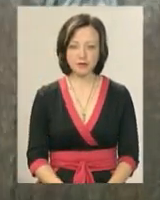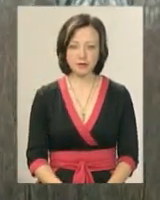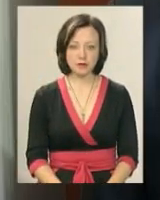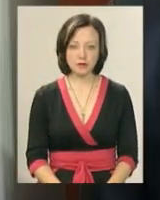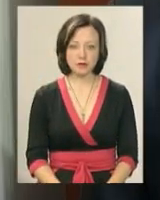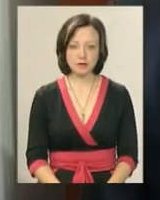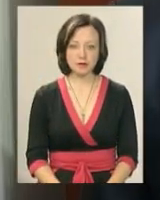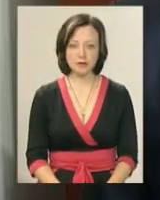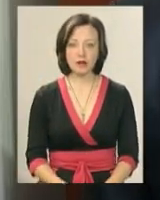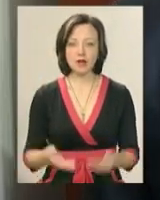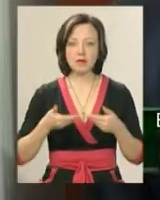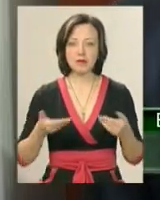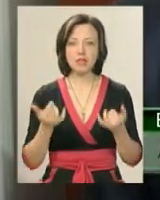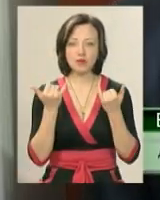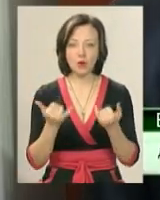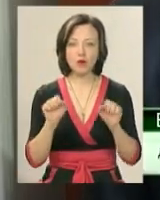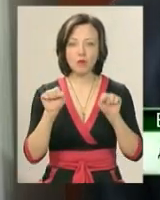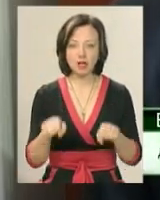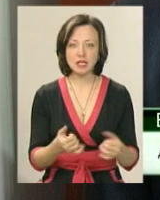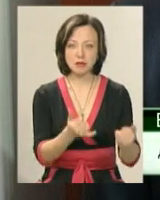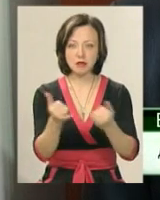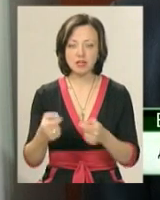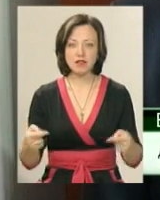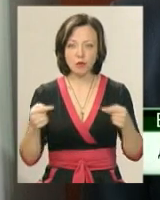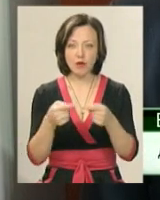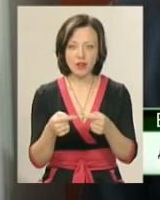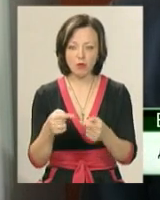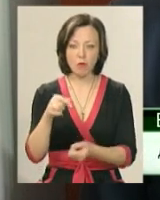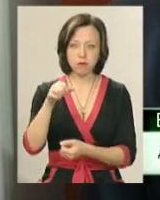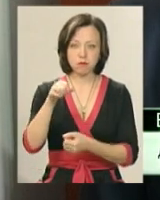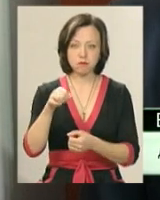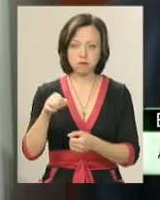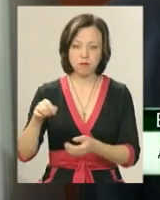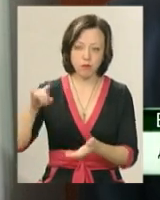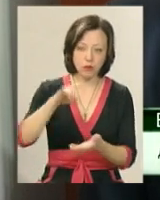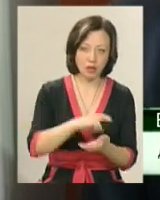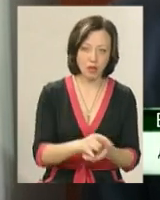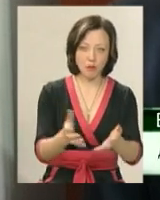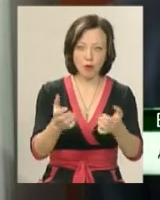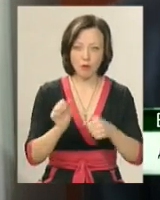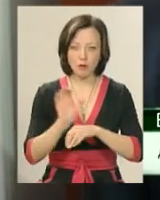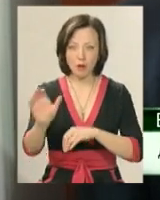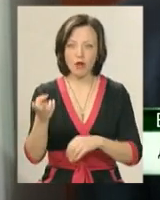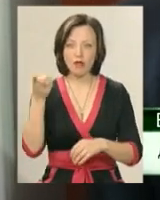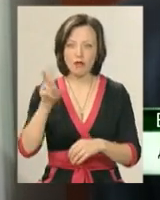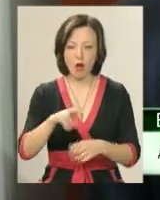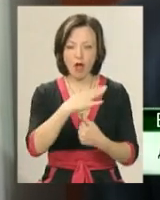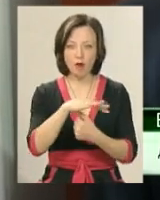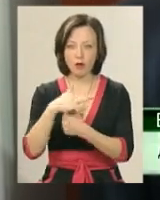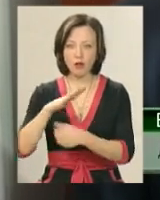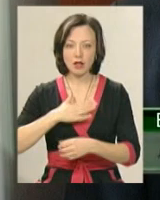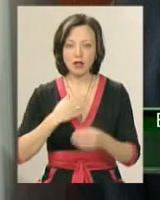Ми сьогодні могли забезпечити відповідну посадку, прийом і відправку двох повітряних судів, наших